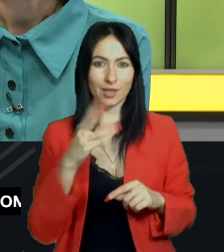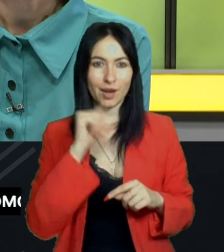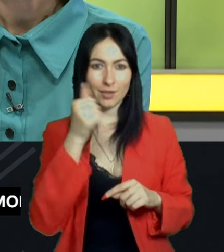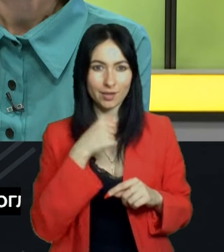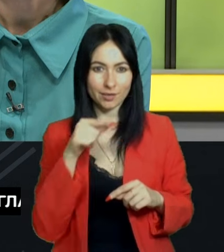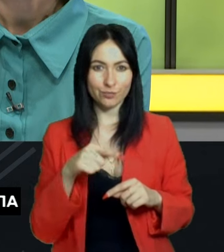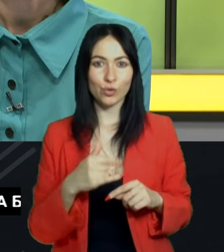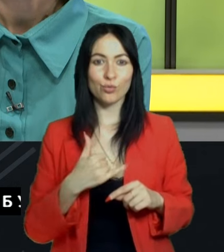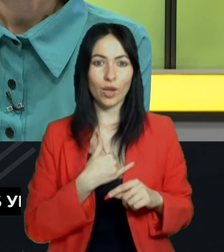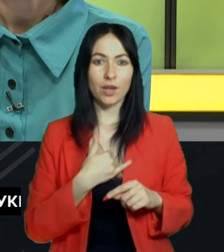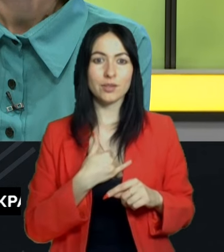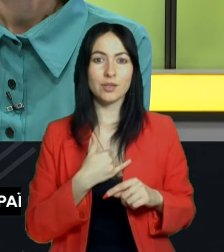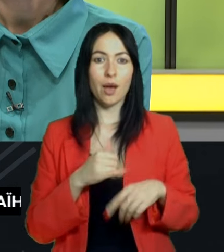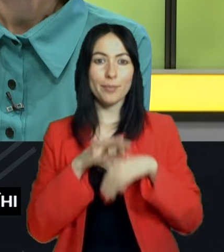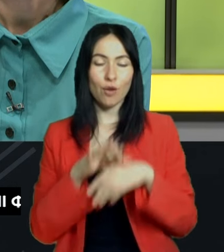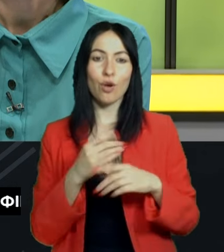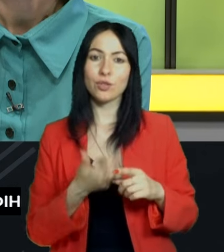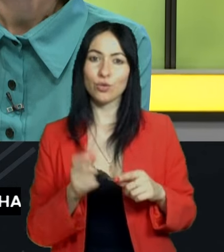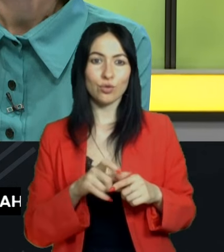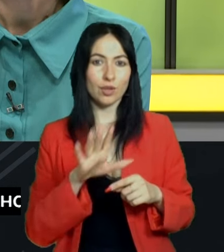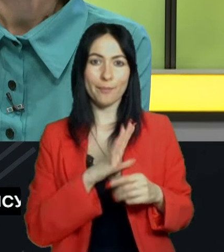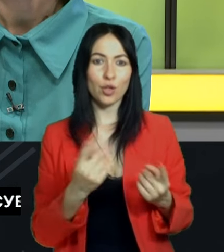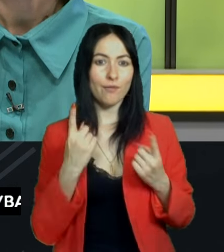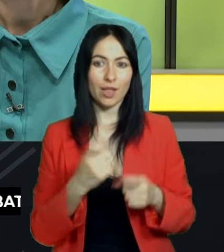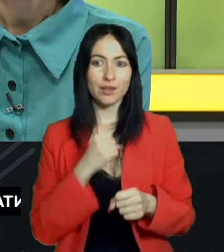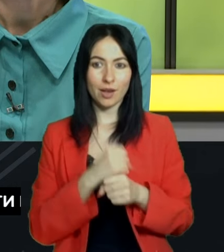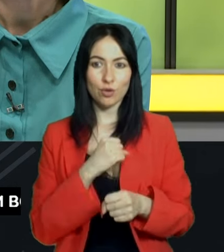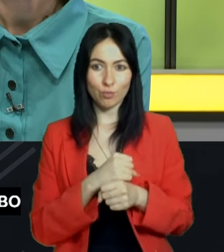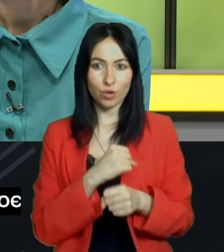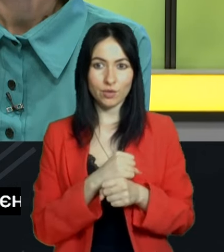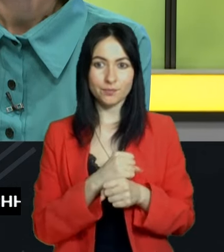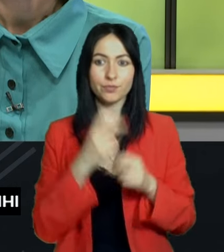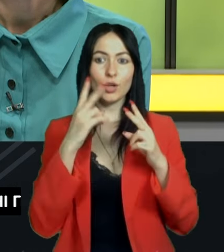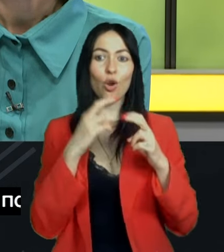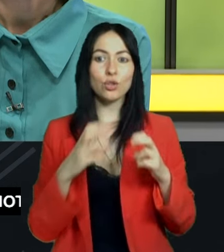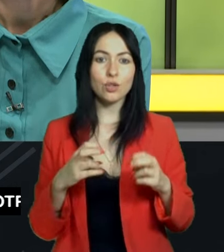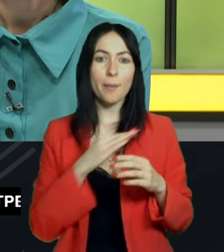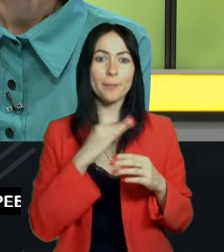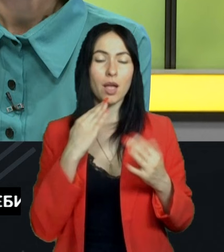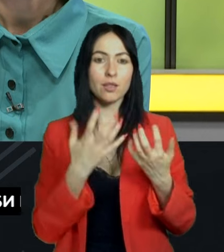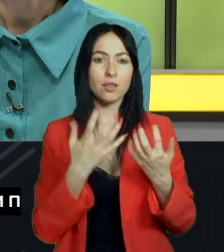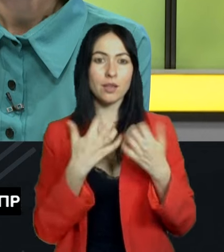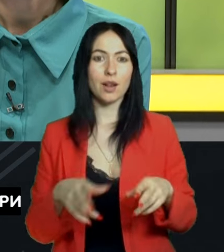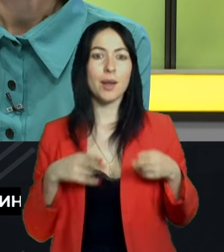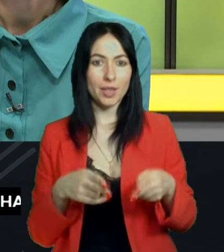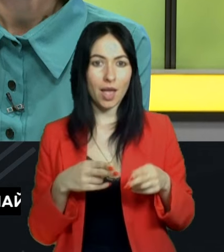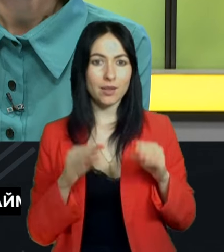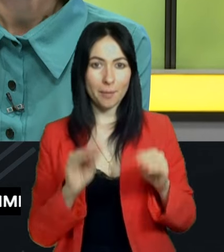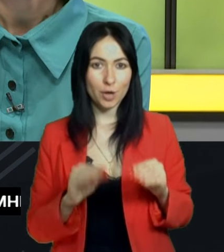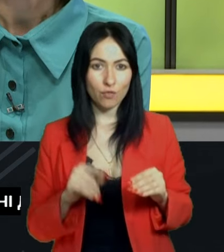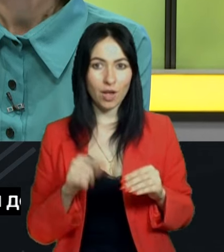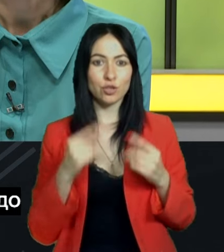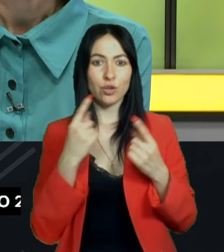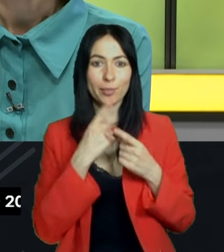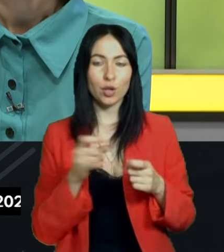проводилася досить велика робота, розслідувалася чисельна кількість кримінальних проваджень, повідомлялися про